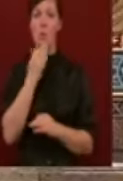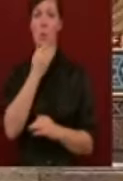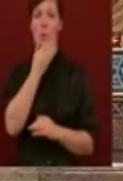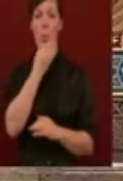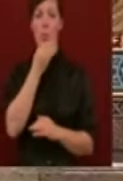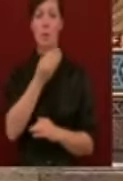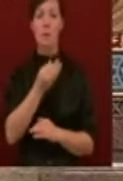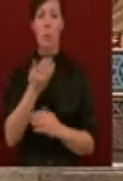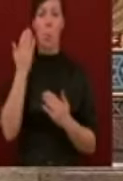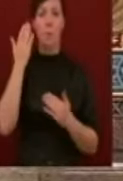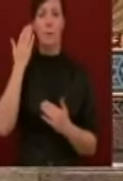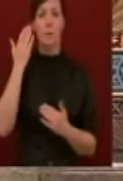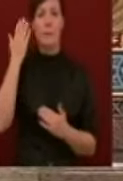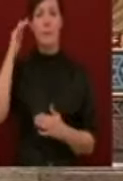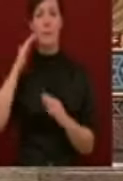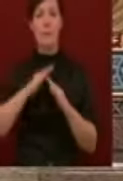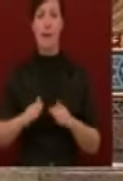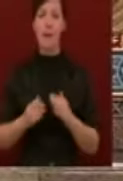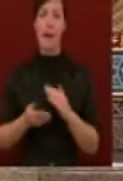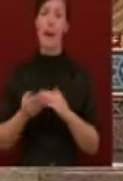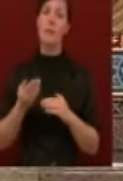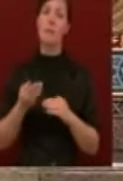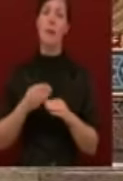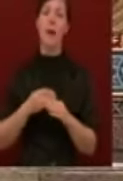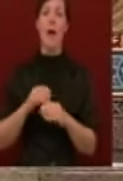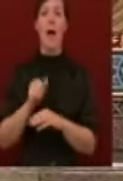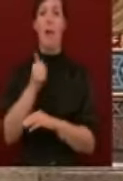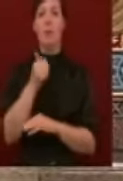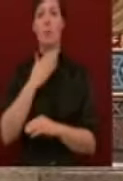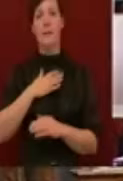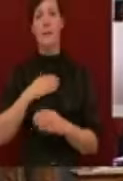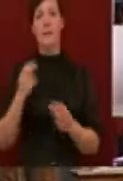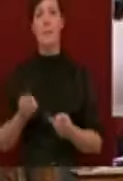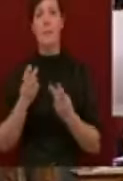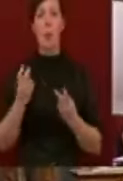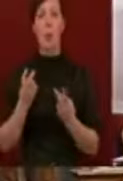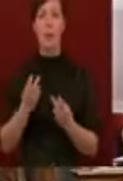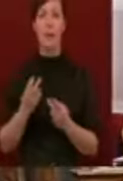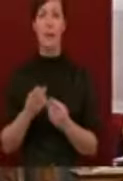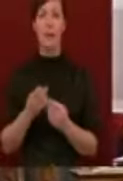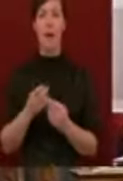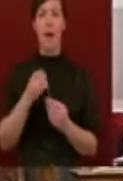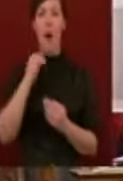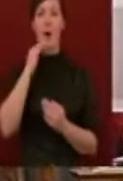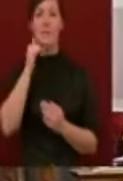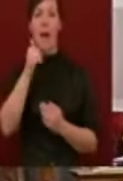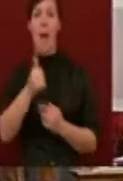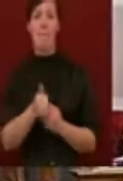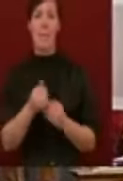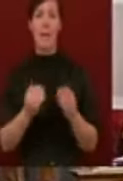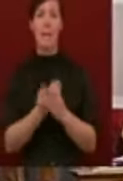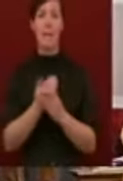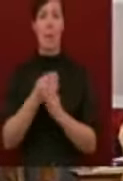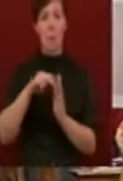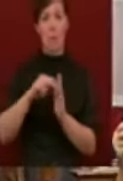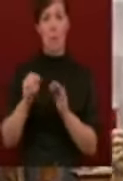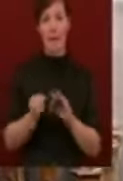Tisztelt ház! Először is szeretnénk megkönnyíteni az M1 hiradó szerkesztőinek a dolgát